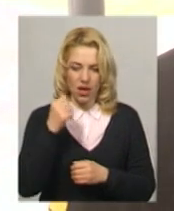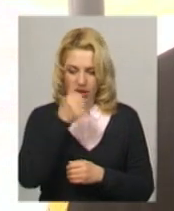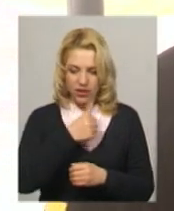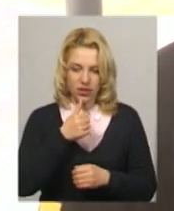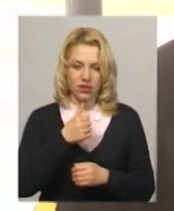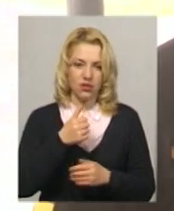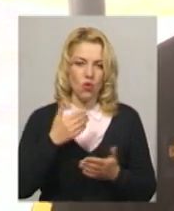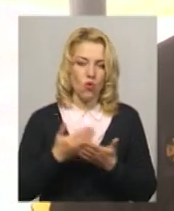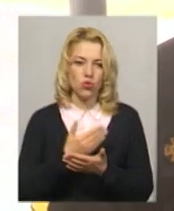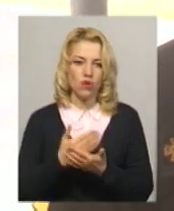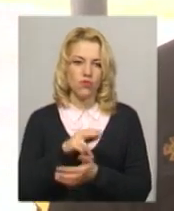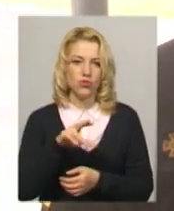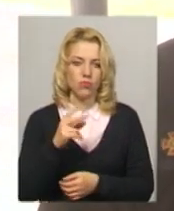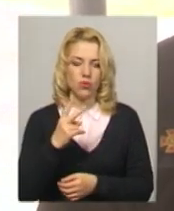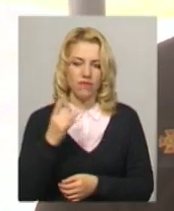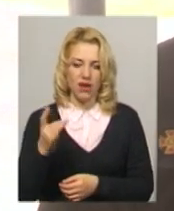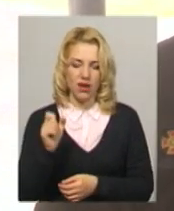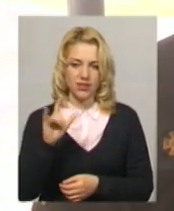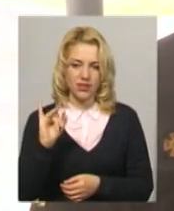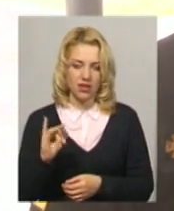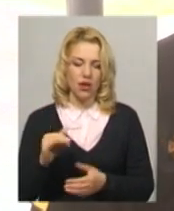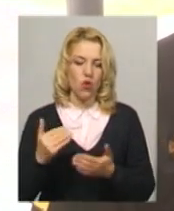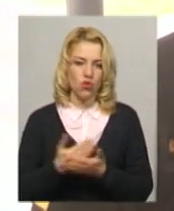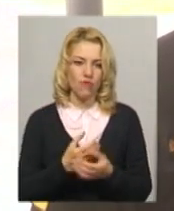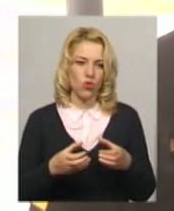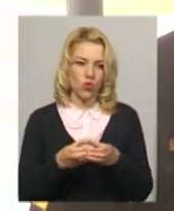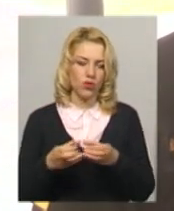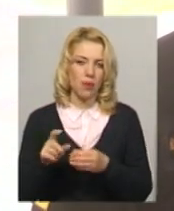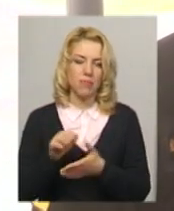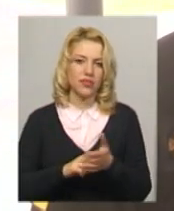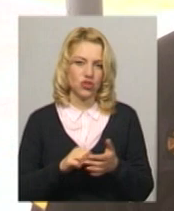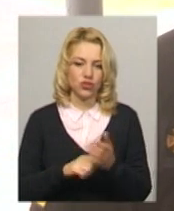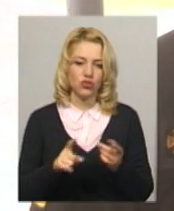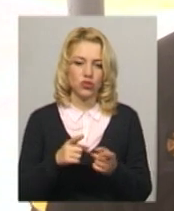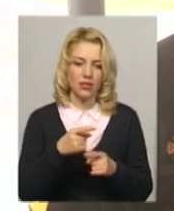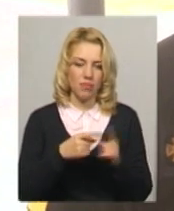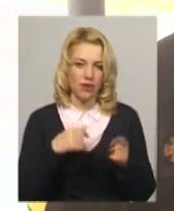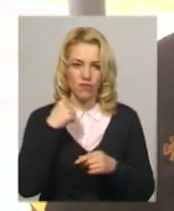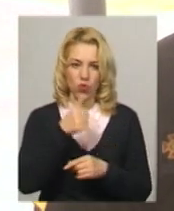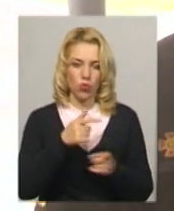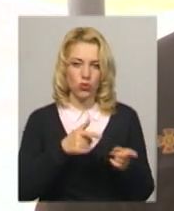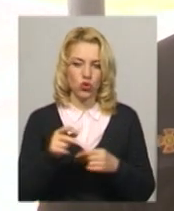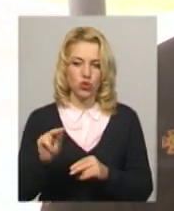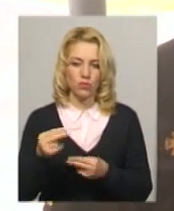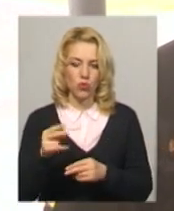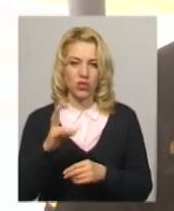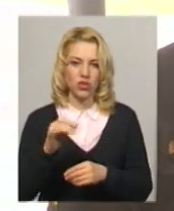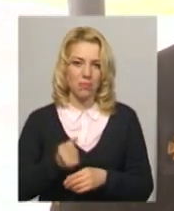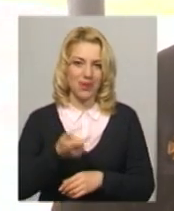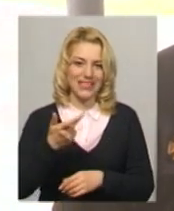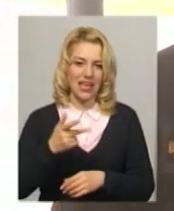а в рік по два рази. Оновлення йде колективом. По тій причині, що за пів року підготовити чемпіона чи призера